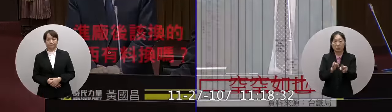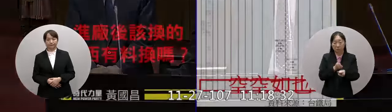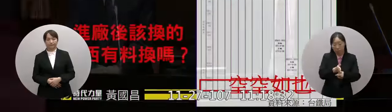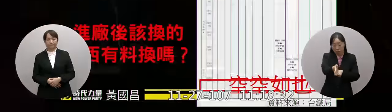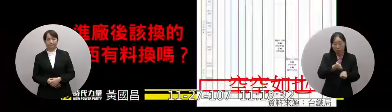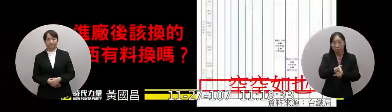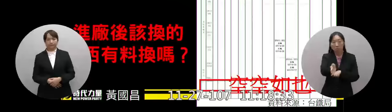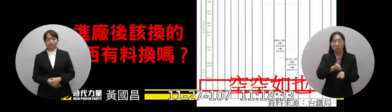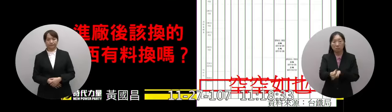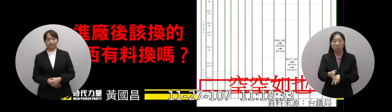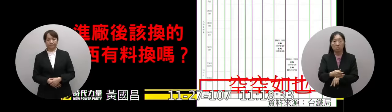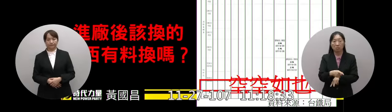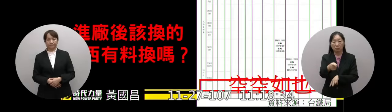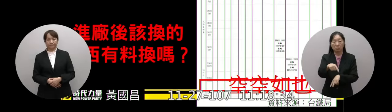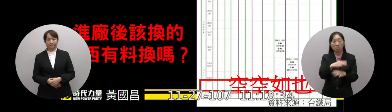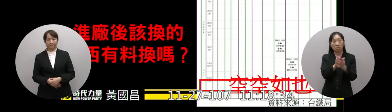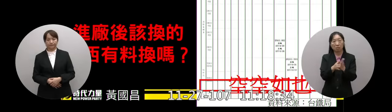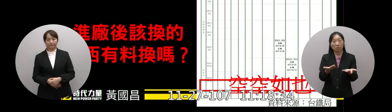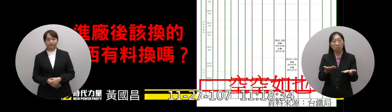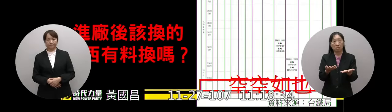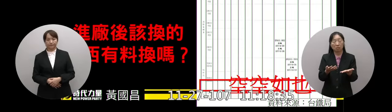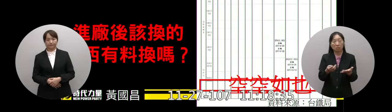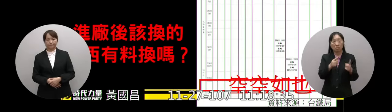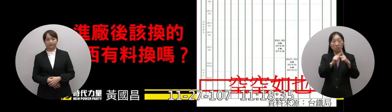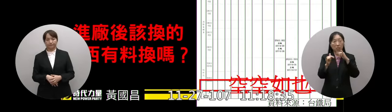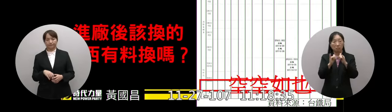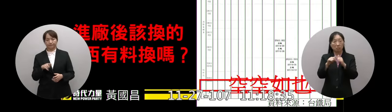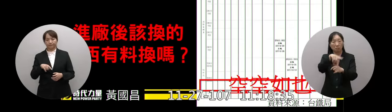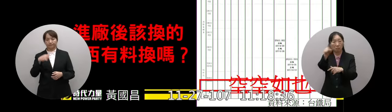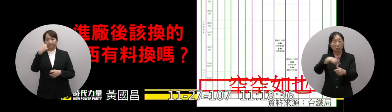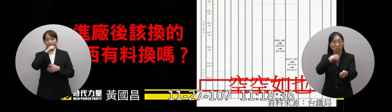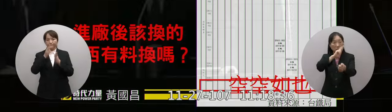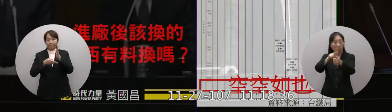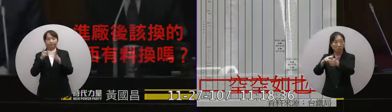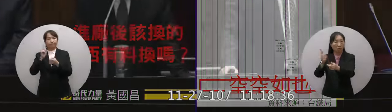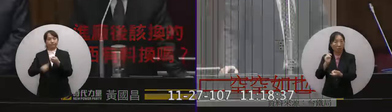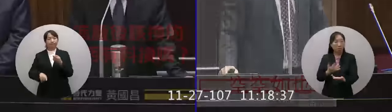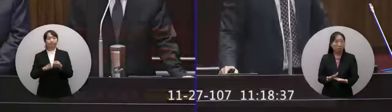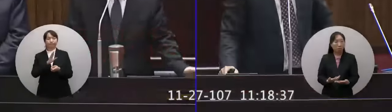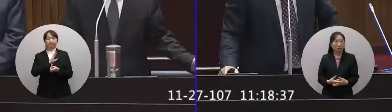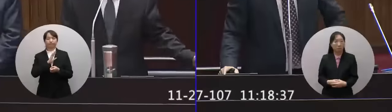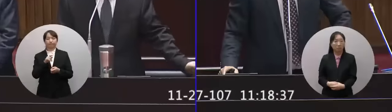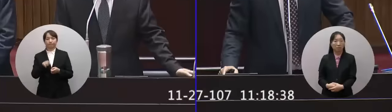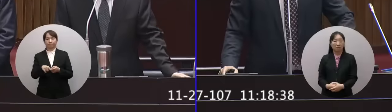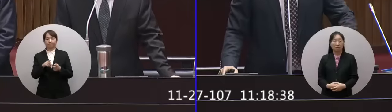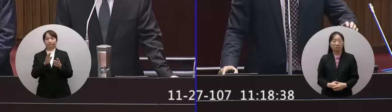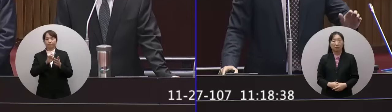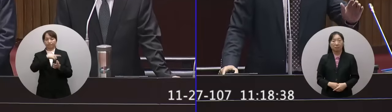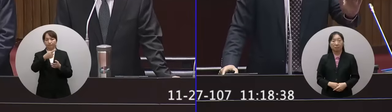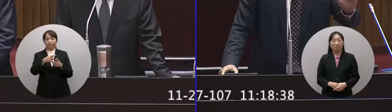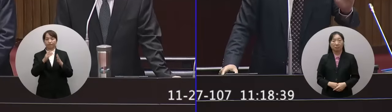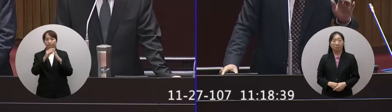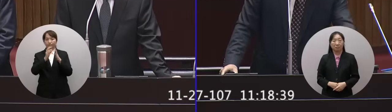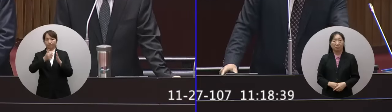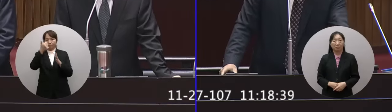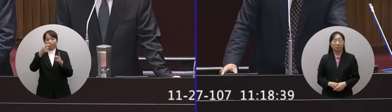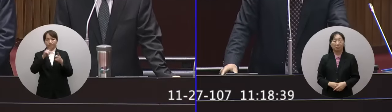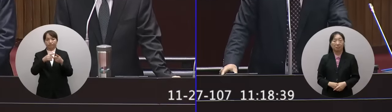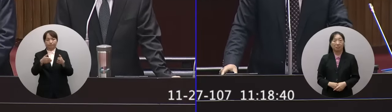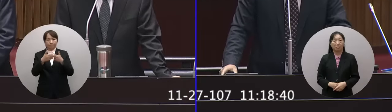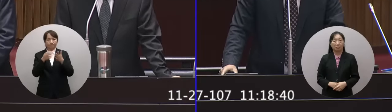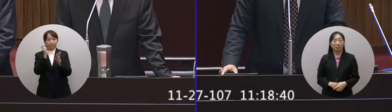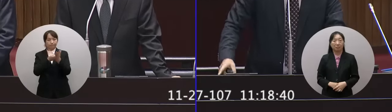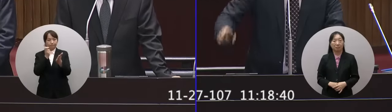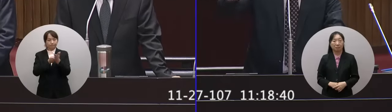跑這不是草菅人命是什麼這個台鐵非常不應該啦這個後續局長都應該要